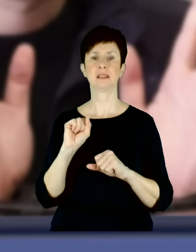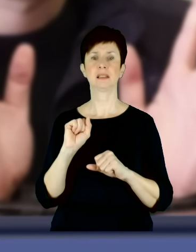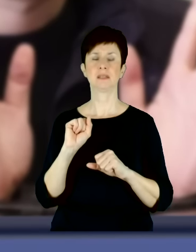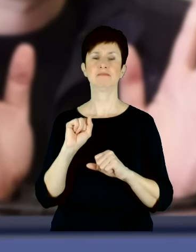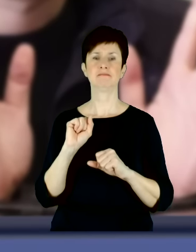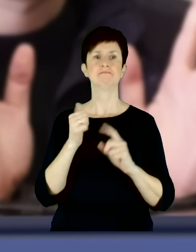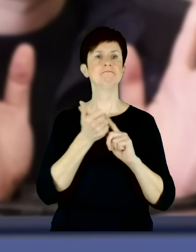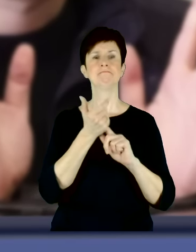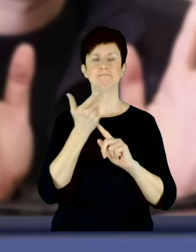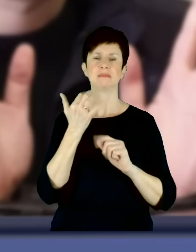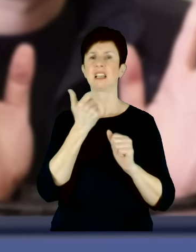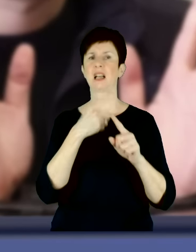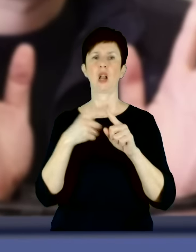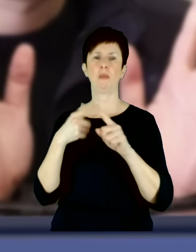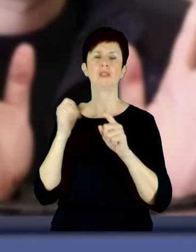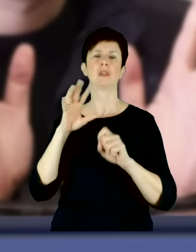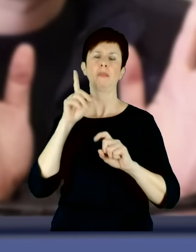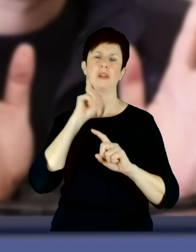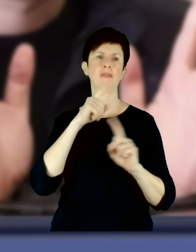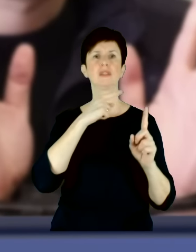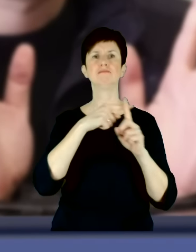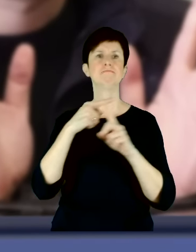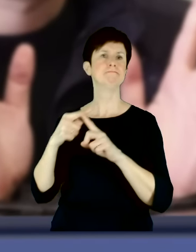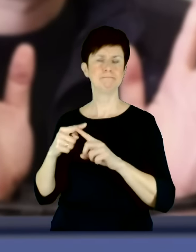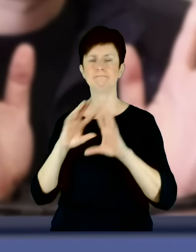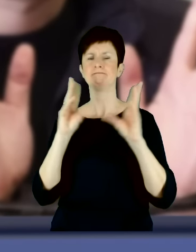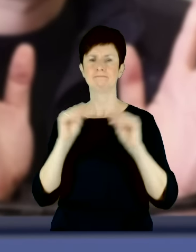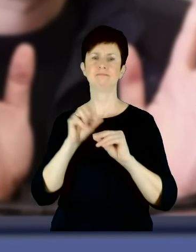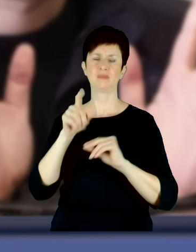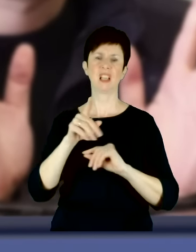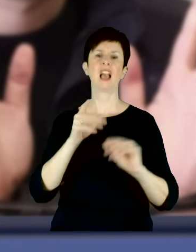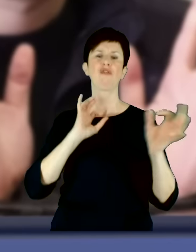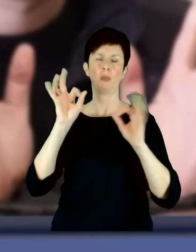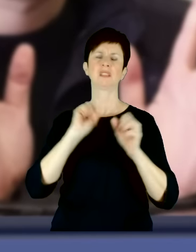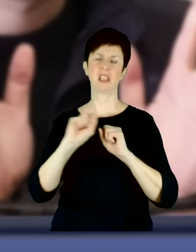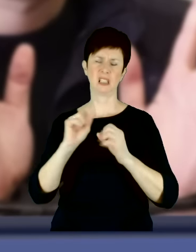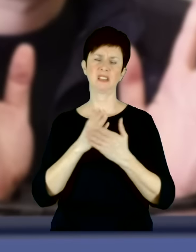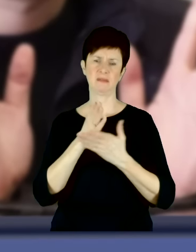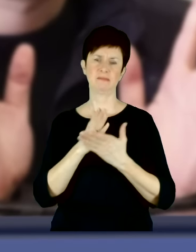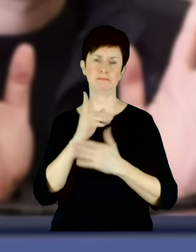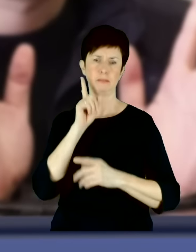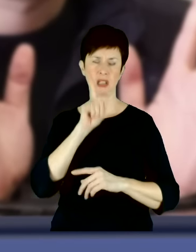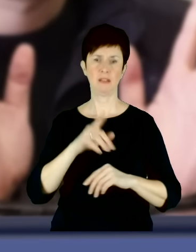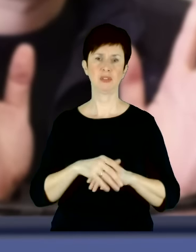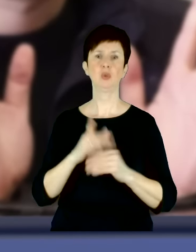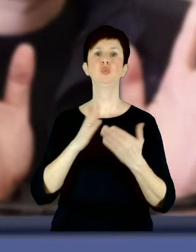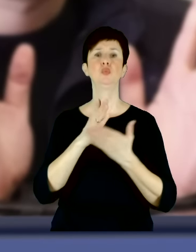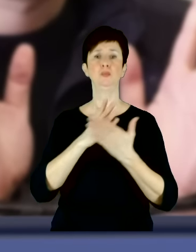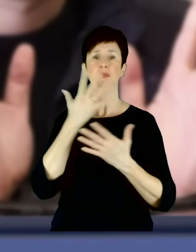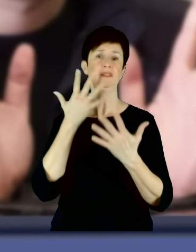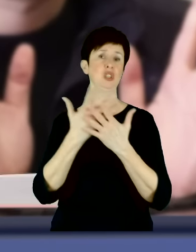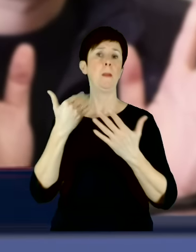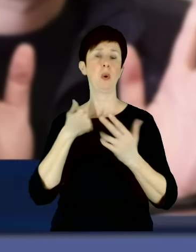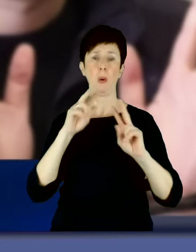informacja może być wiarygodna i prawdziwa. Z jednej strony służba więzienna podała tą informację, to